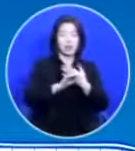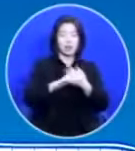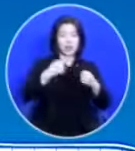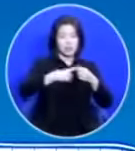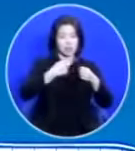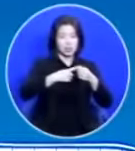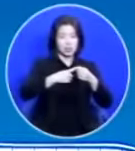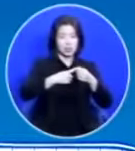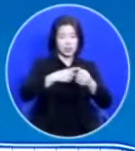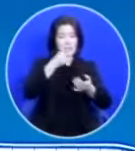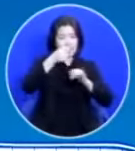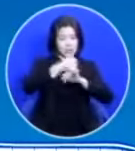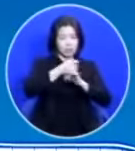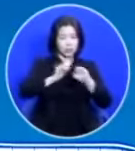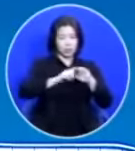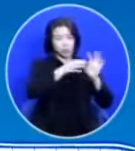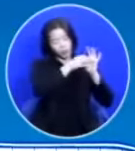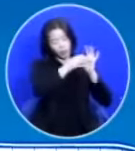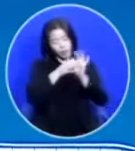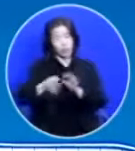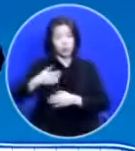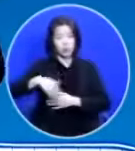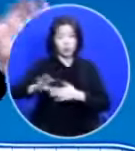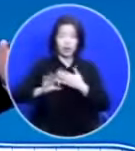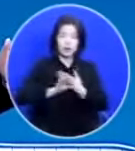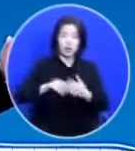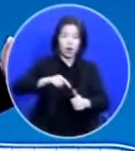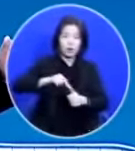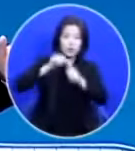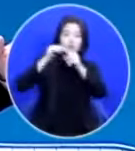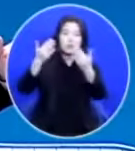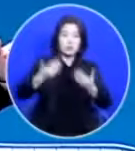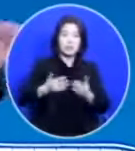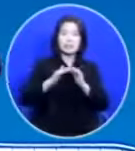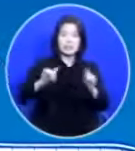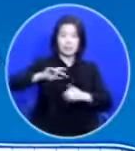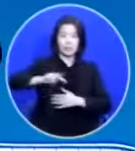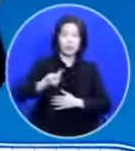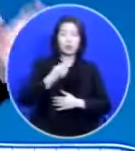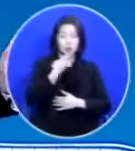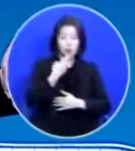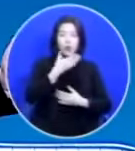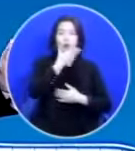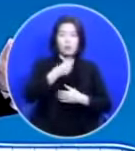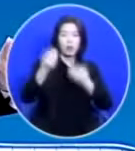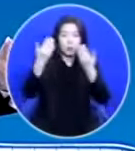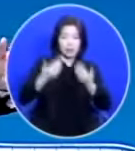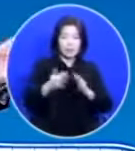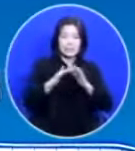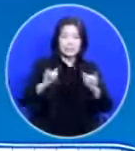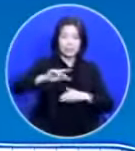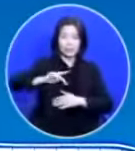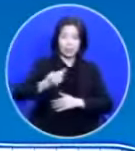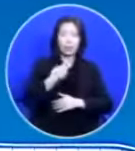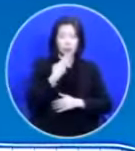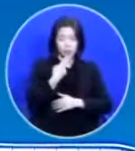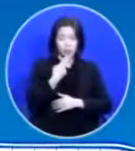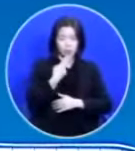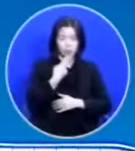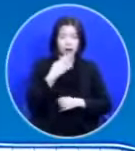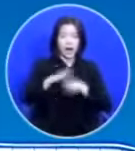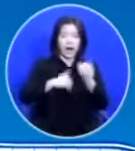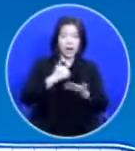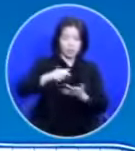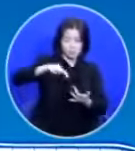계속 하자면 구원 받을 사람도 없고 복을 받을 사람도 없고 하나님이 택한